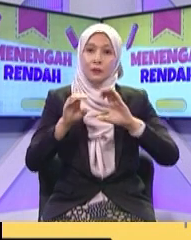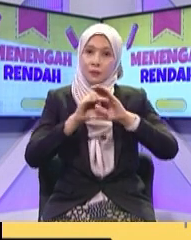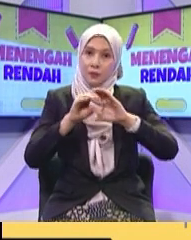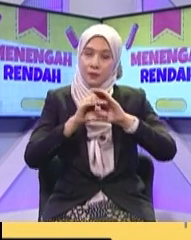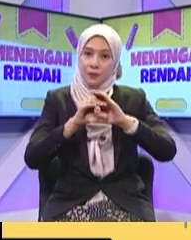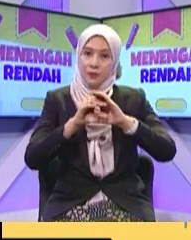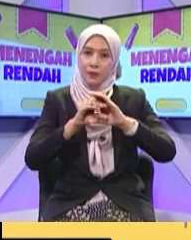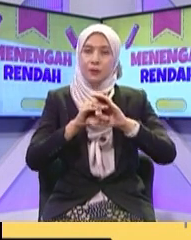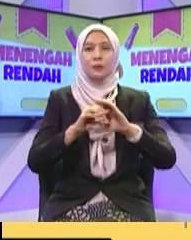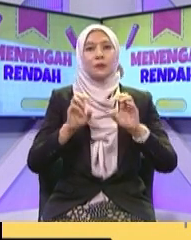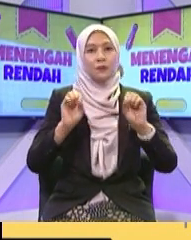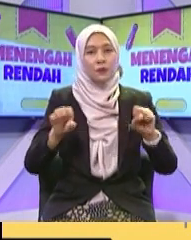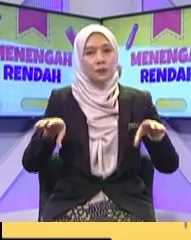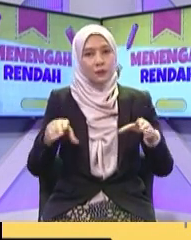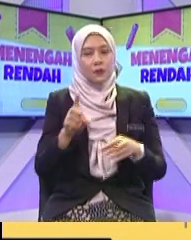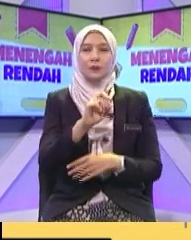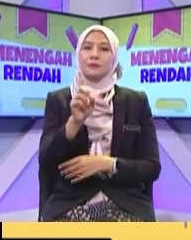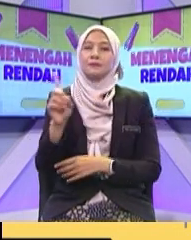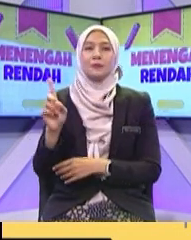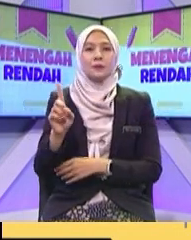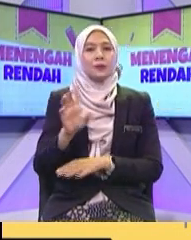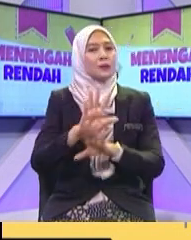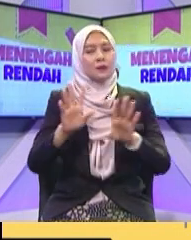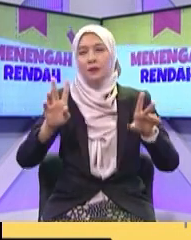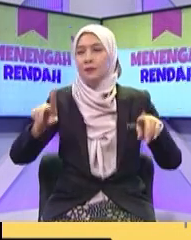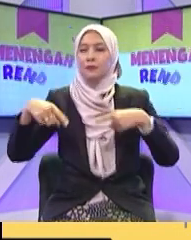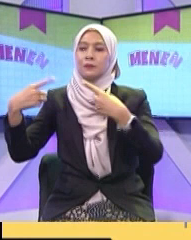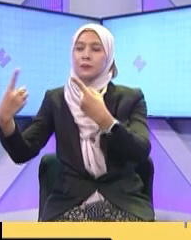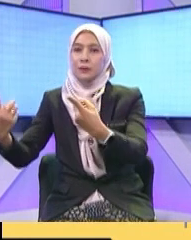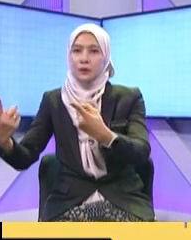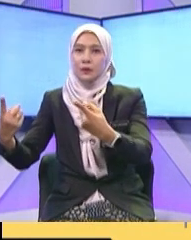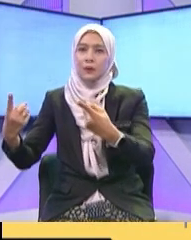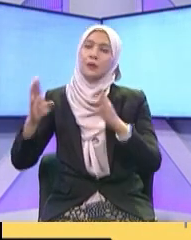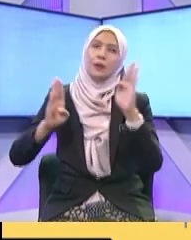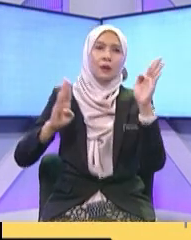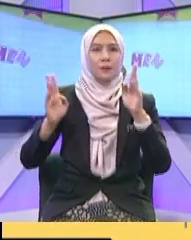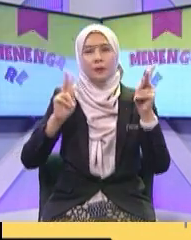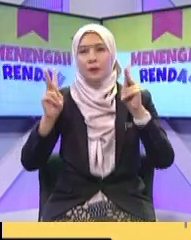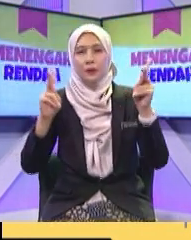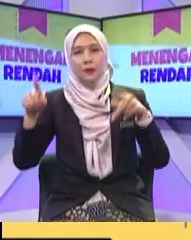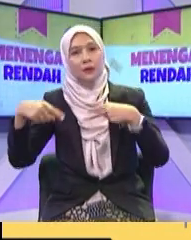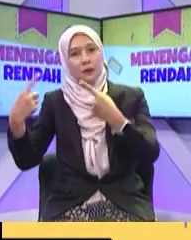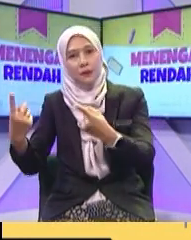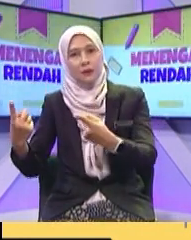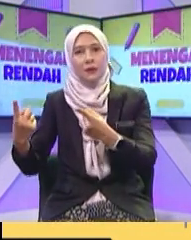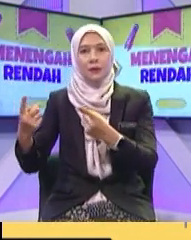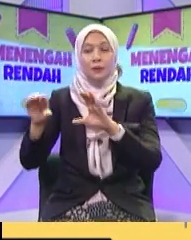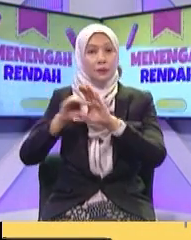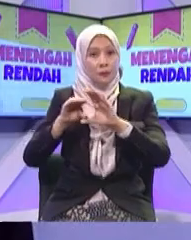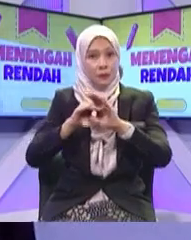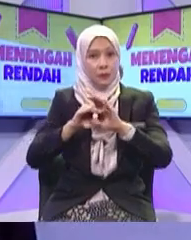dijalankan Di mana-mana sahaja Betul Cikgu Okey Kita bawa Ada peralatan yang sesuai Kita gunakan Kita boleh berada di mana-mana